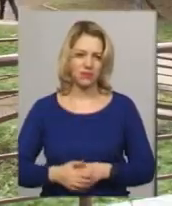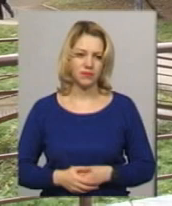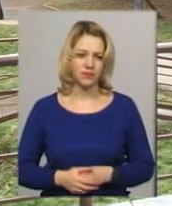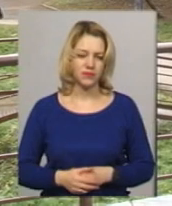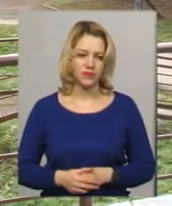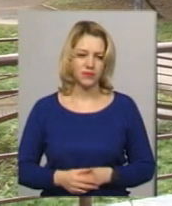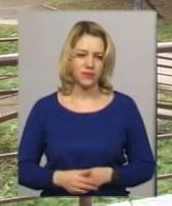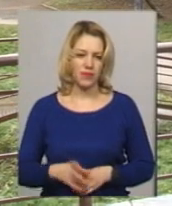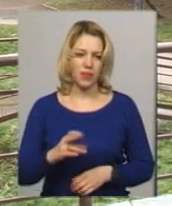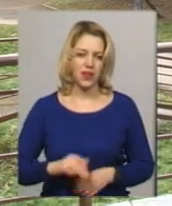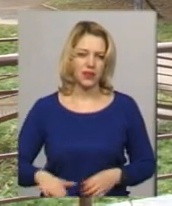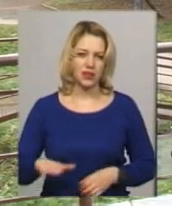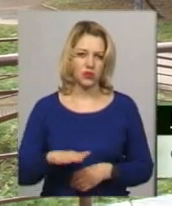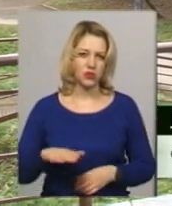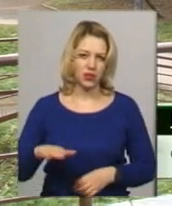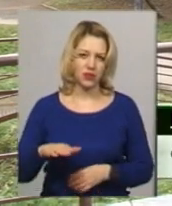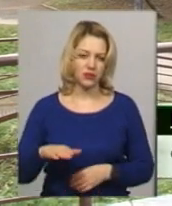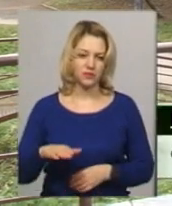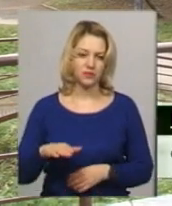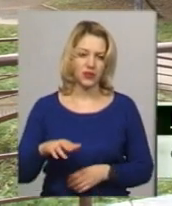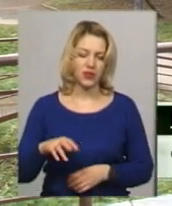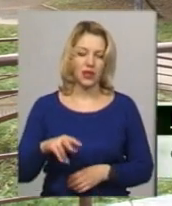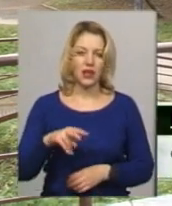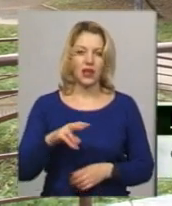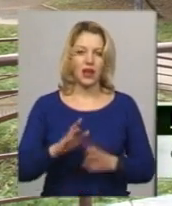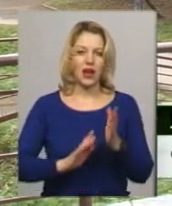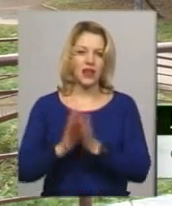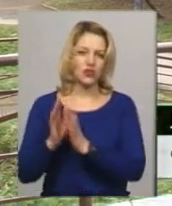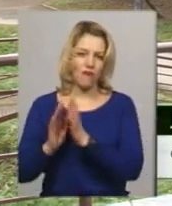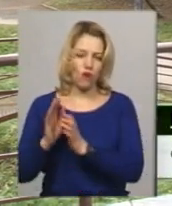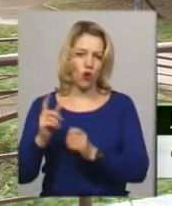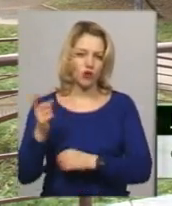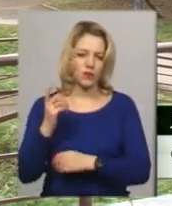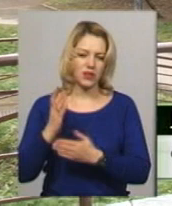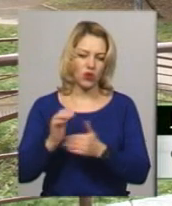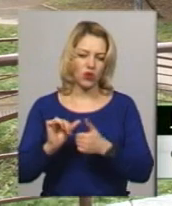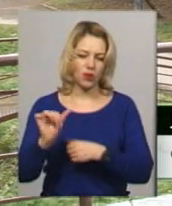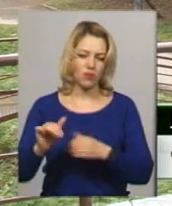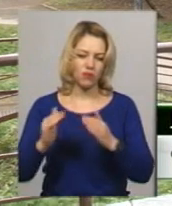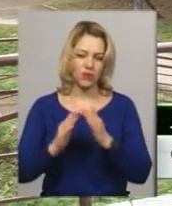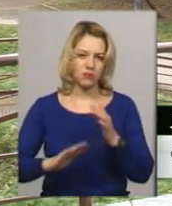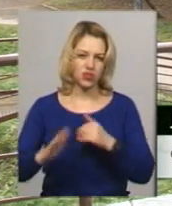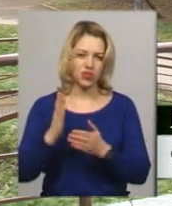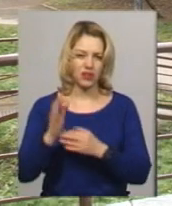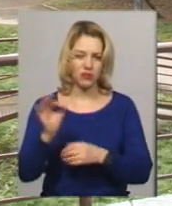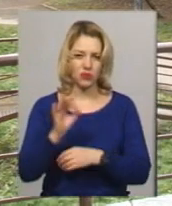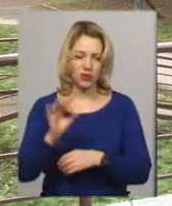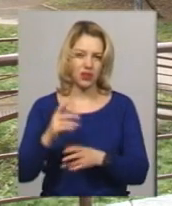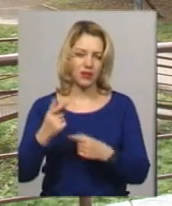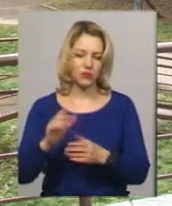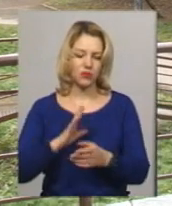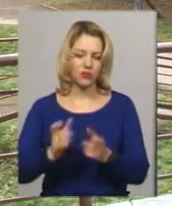На території лісового господарства окремо стоїть приміщення вбиральні, в якій виявили